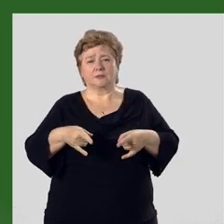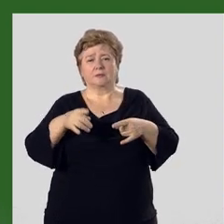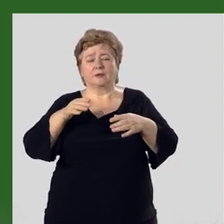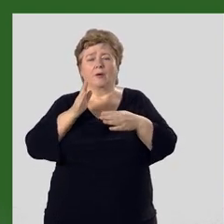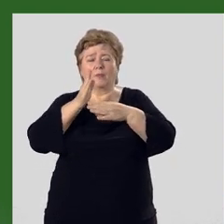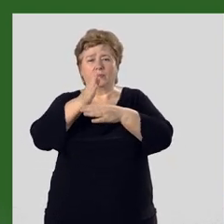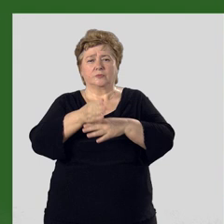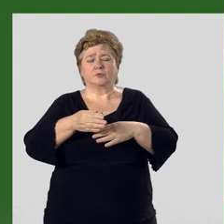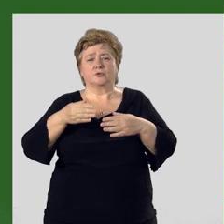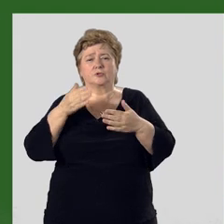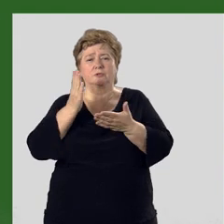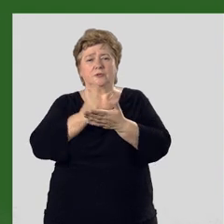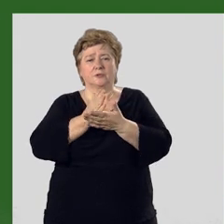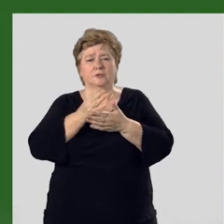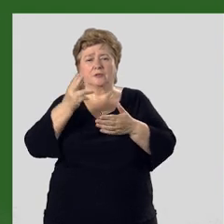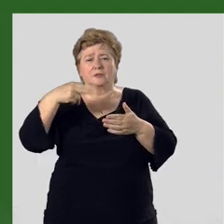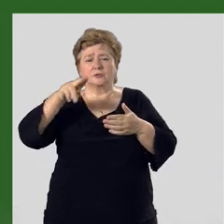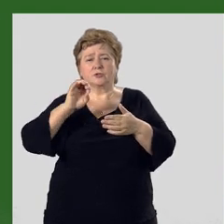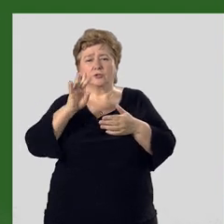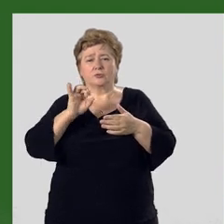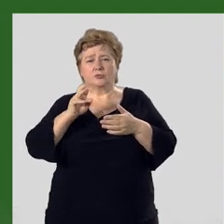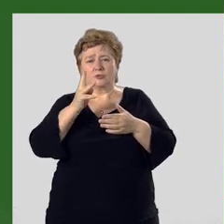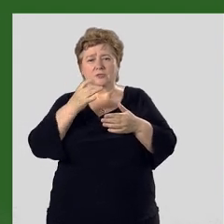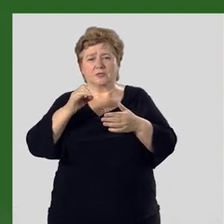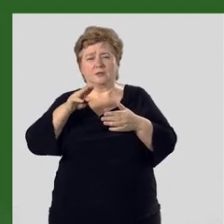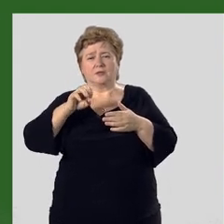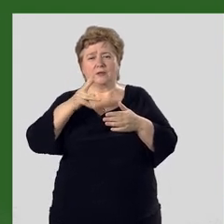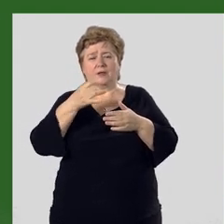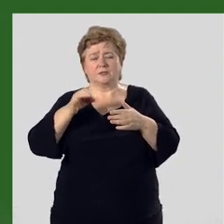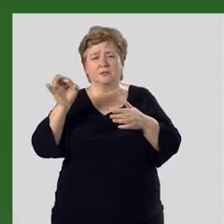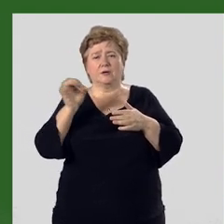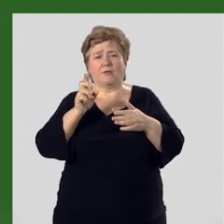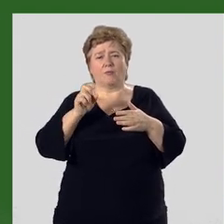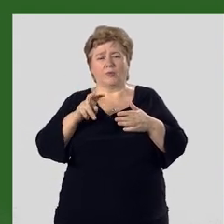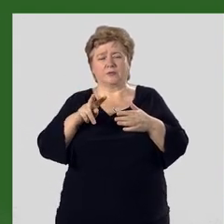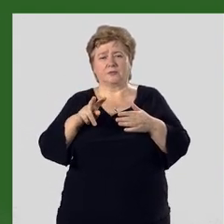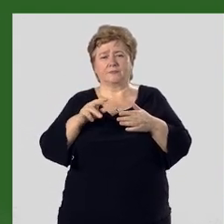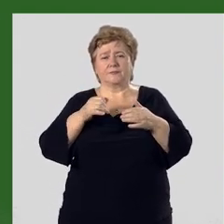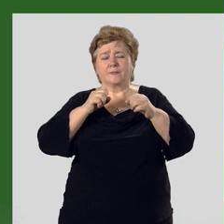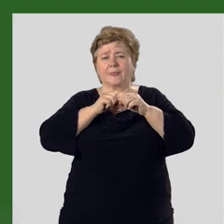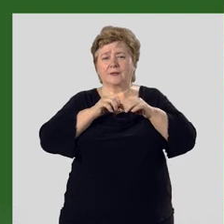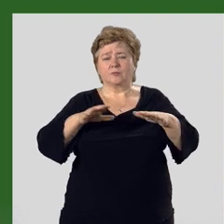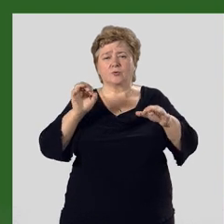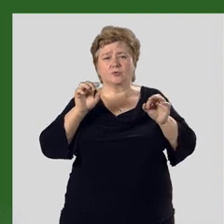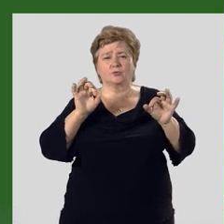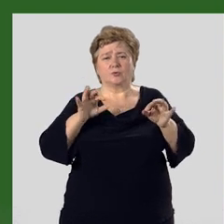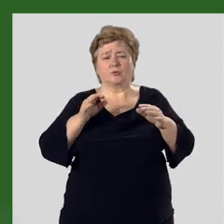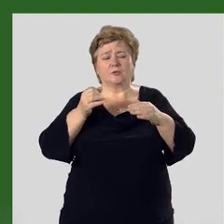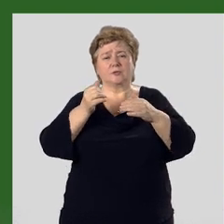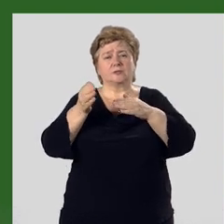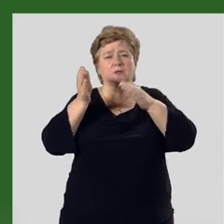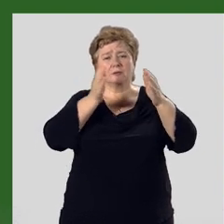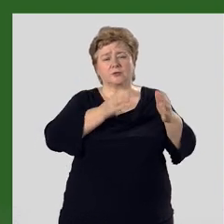Перспективным является Джейруйское месторождение в Талайской области. Рассыпное золото из